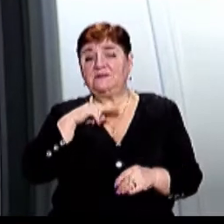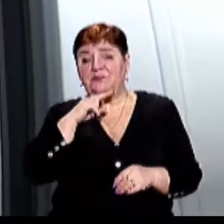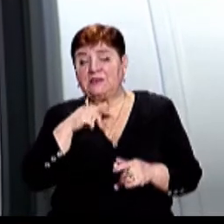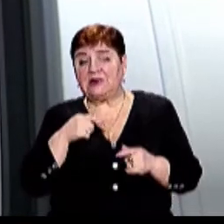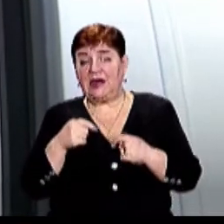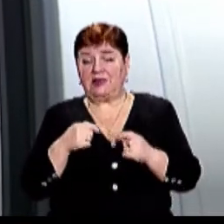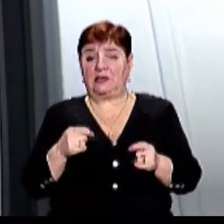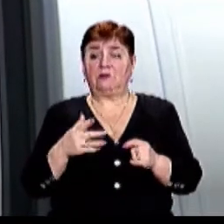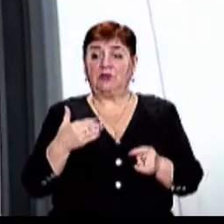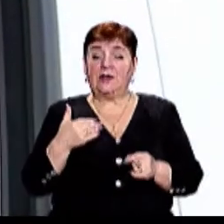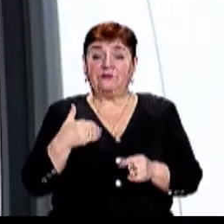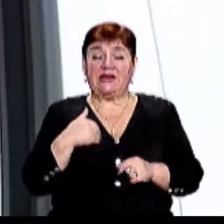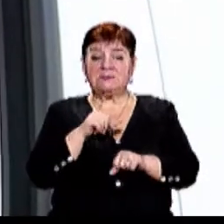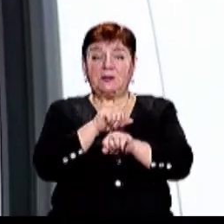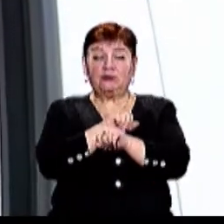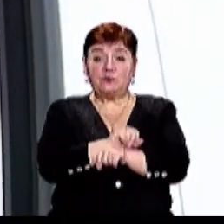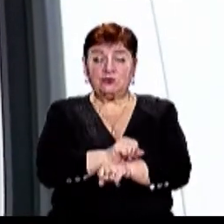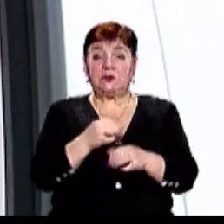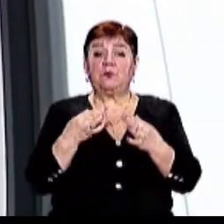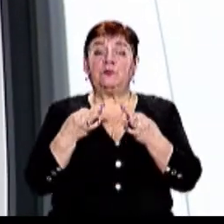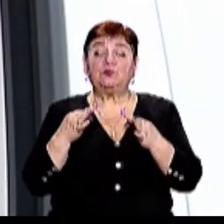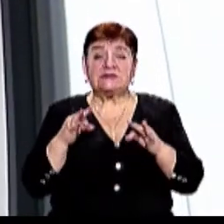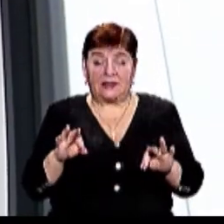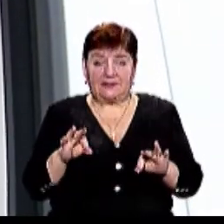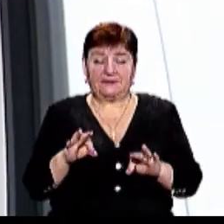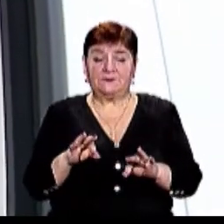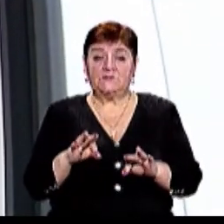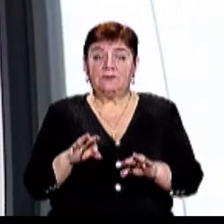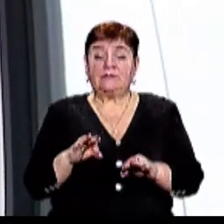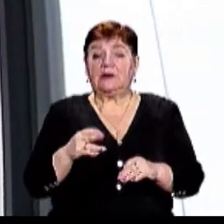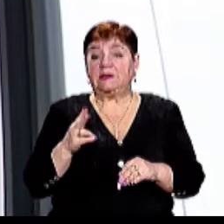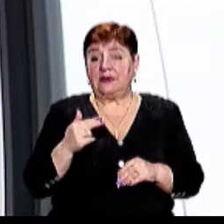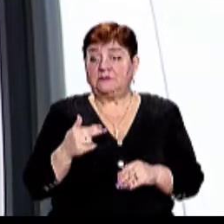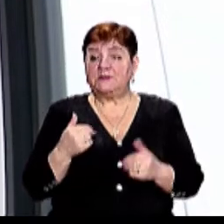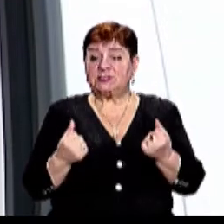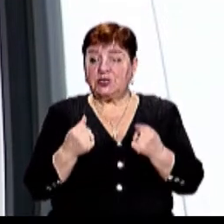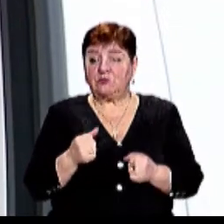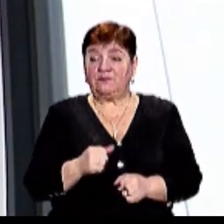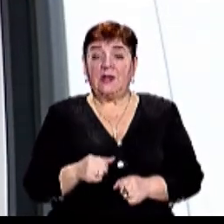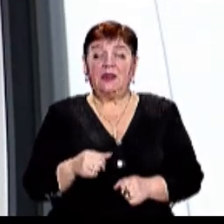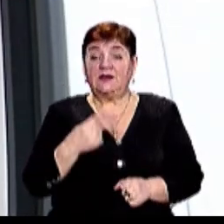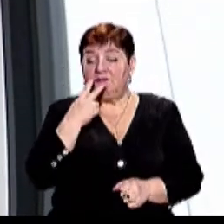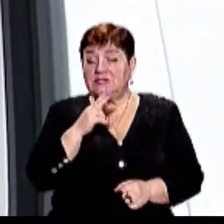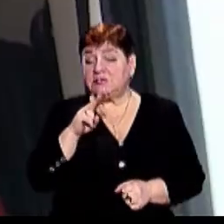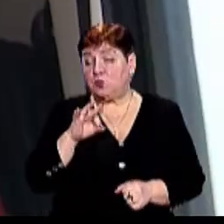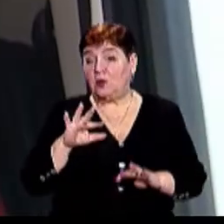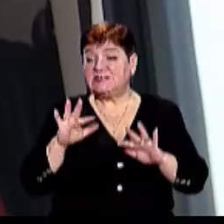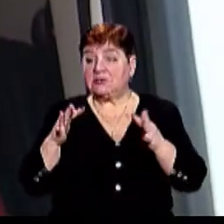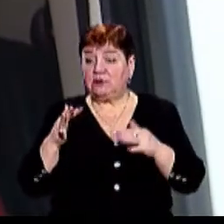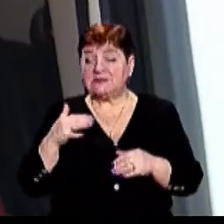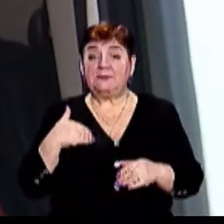їде Муз приторможувати, пропускати, не буде бити машину Дивіться під ситуацією на дорозі